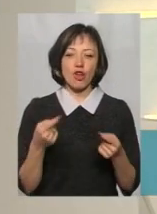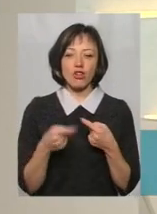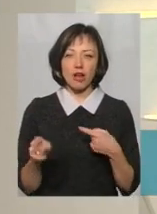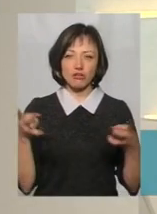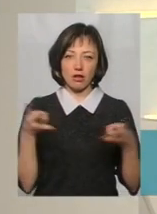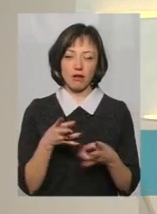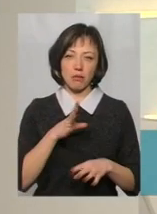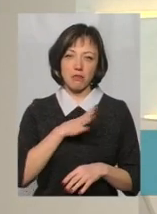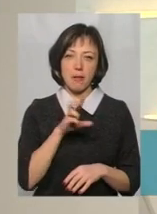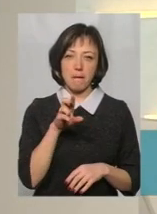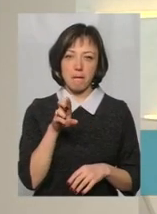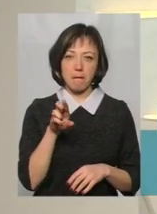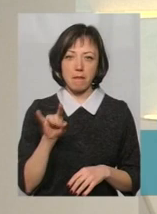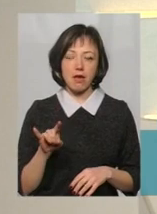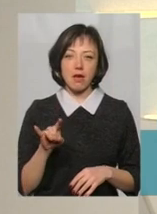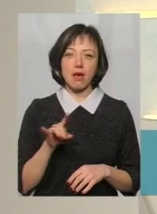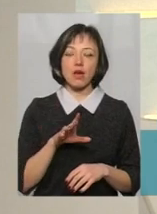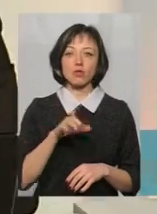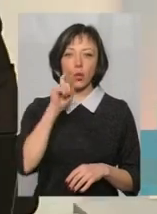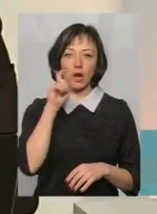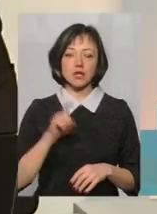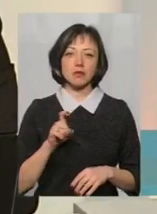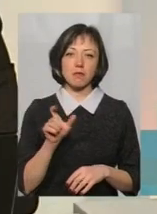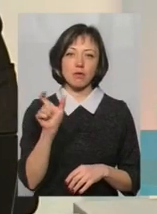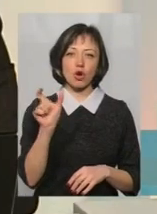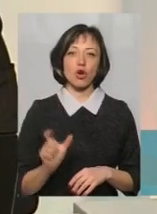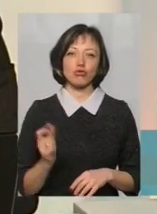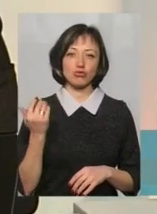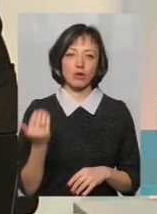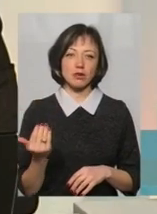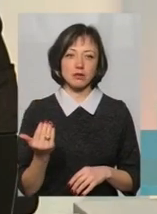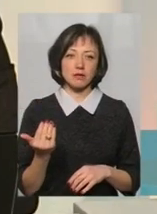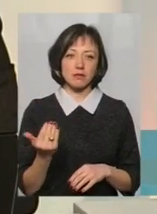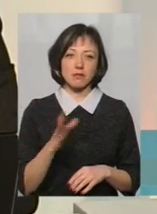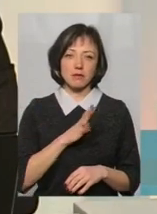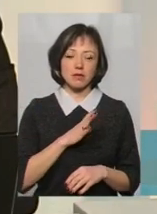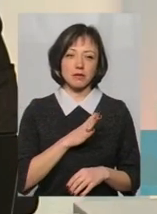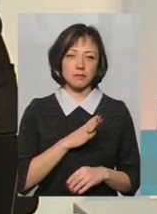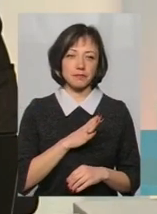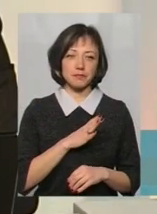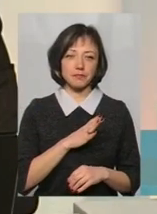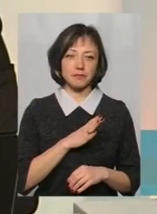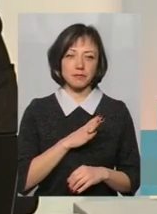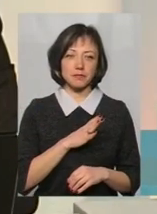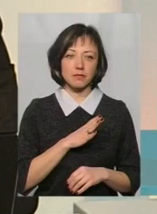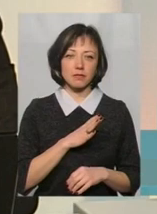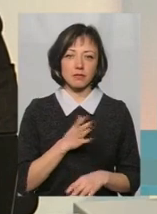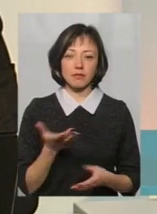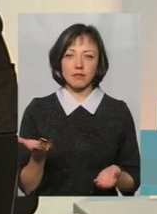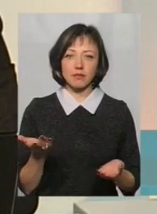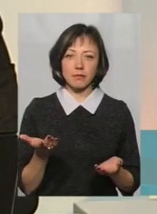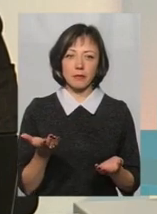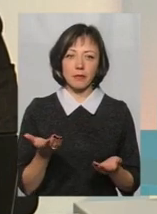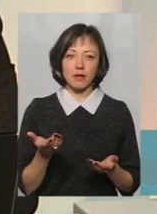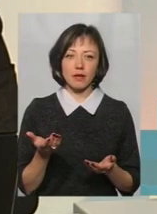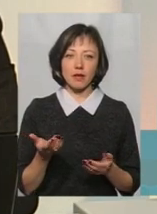треба було б з українським гражданством, там, якби, ну, бути наємним робочим, там, т.е.